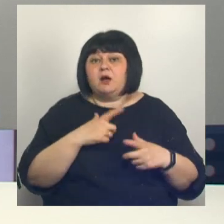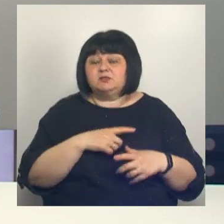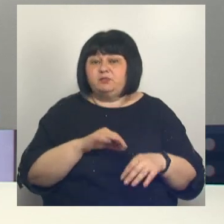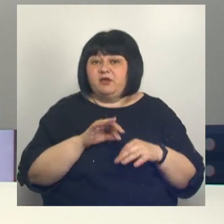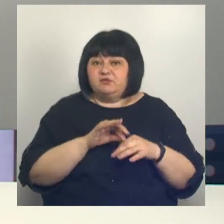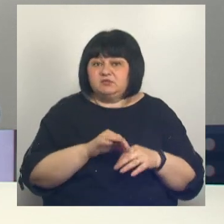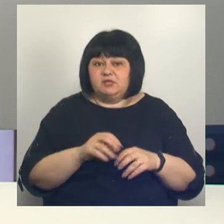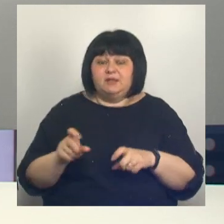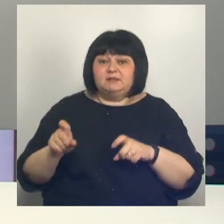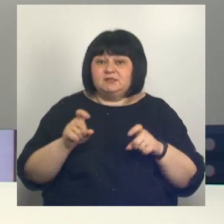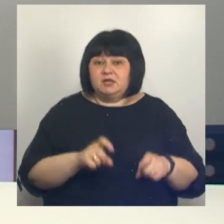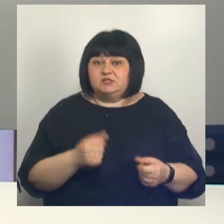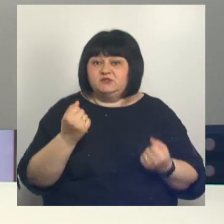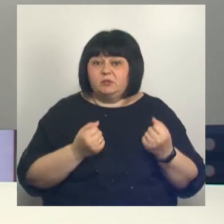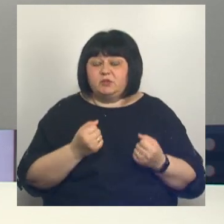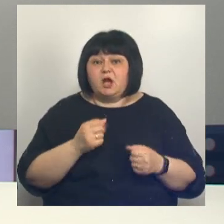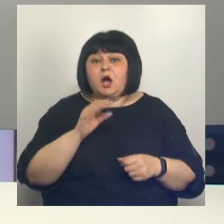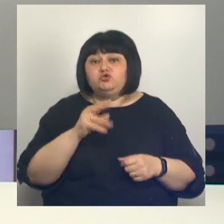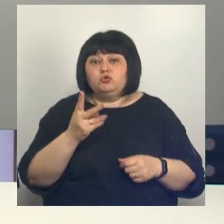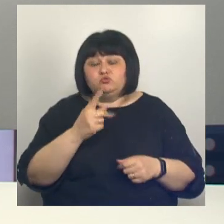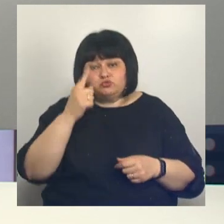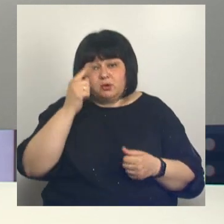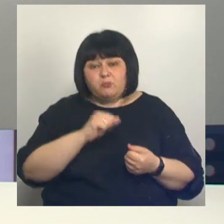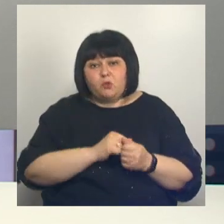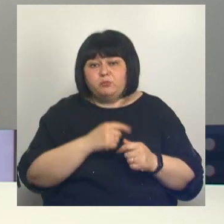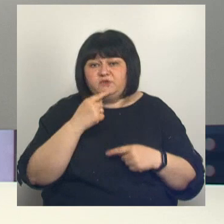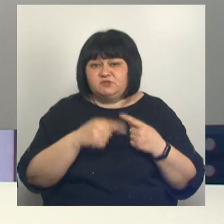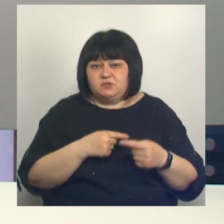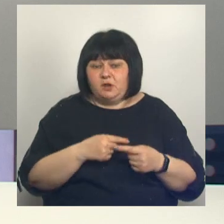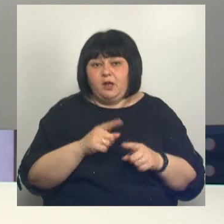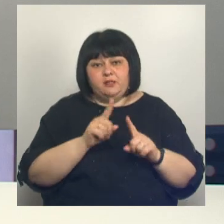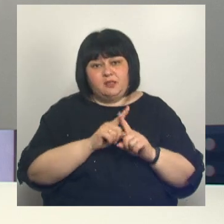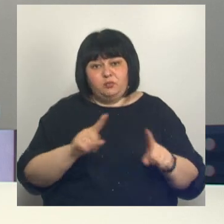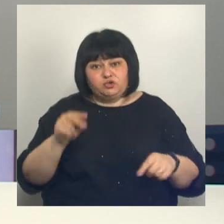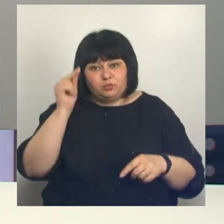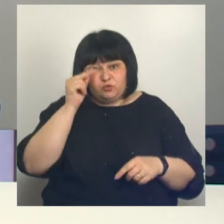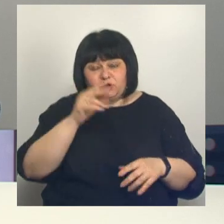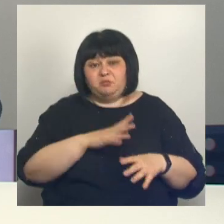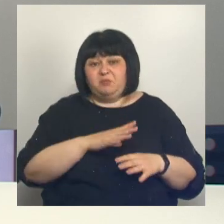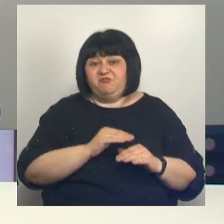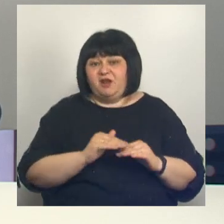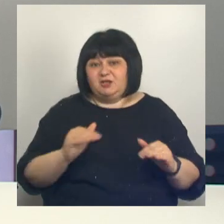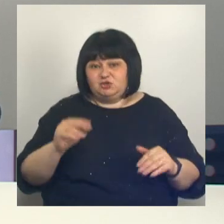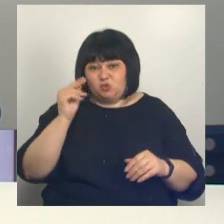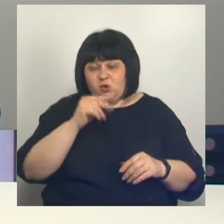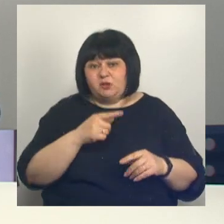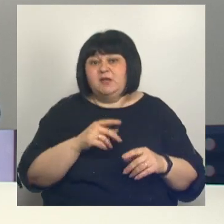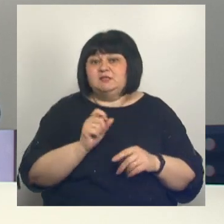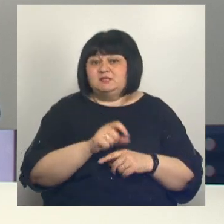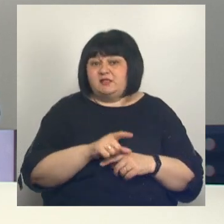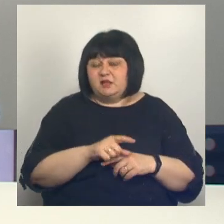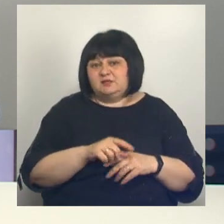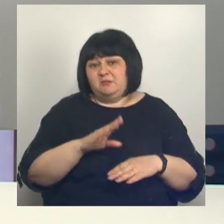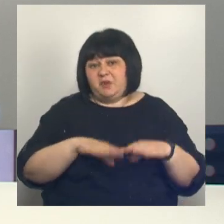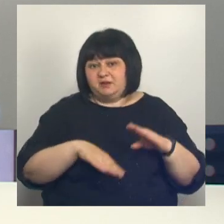Садясь в автомобиль, о чем необходимо всегда помнить. На необычном уроке побывали губкинские школьники. Занятия практические. На борту